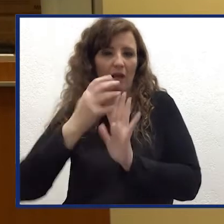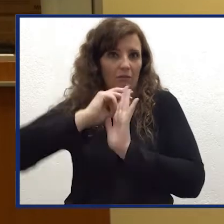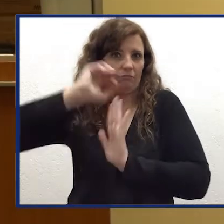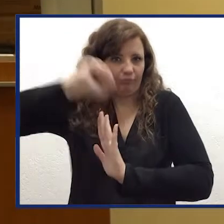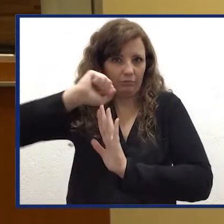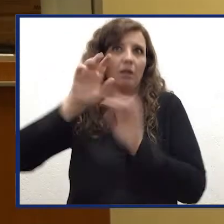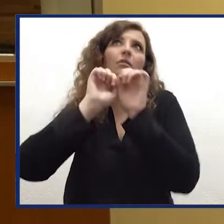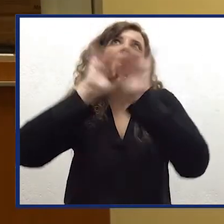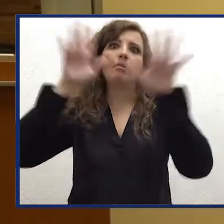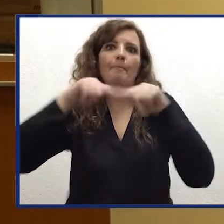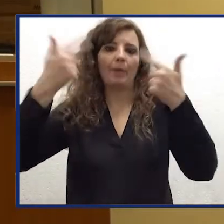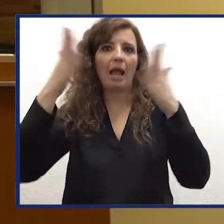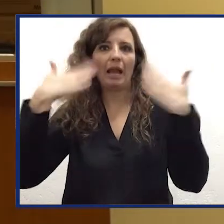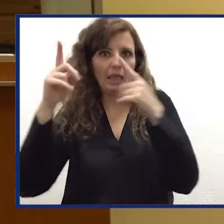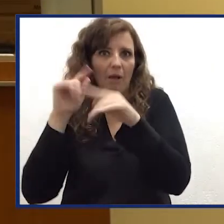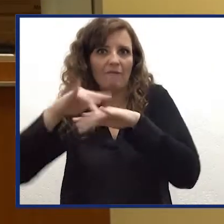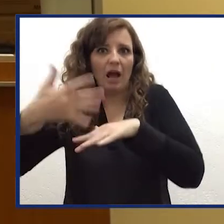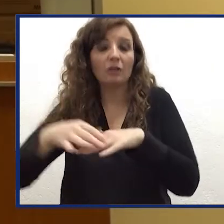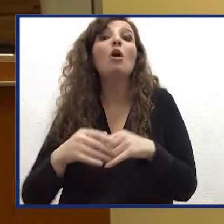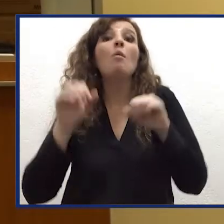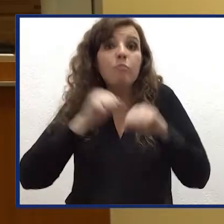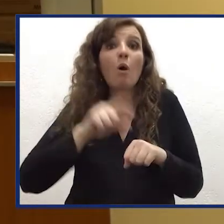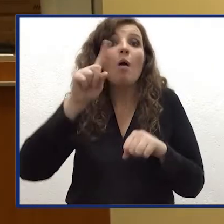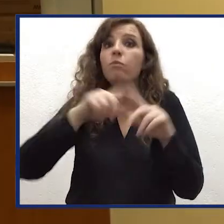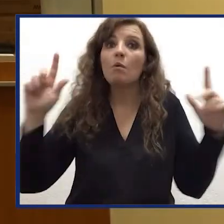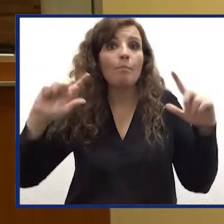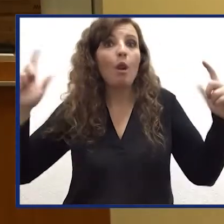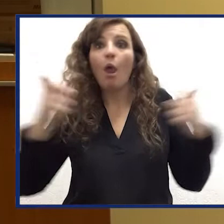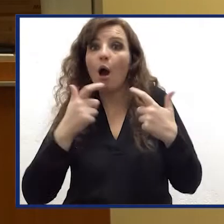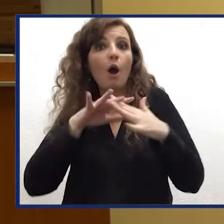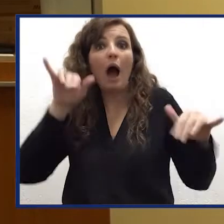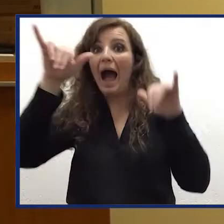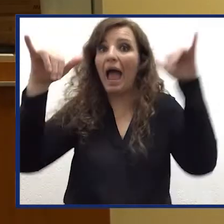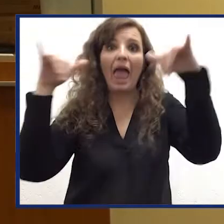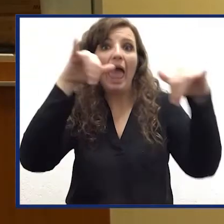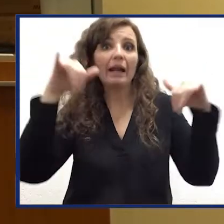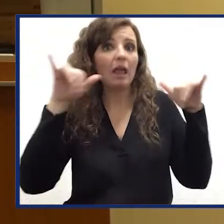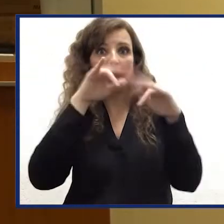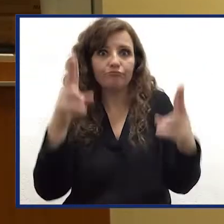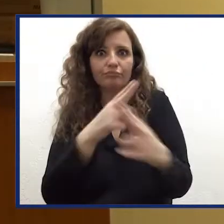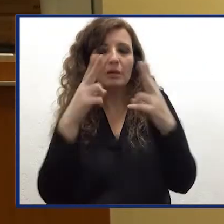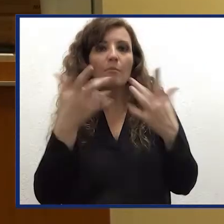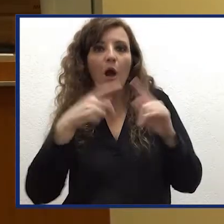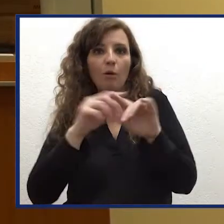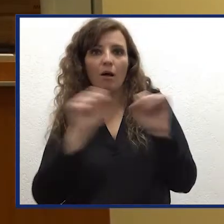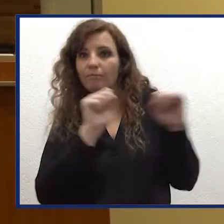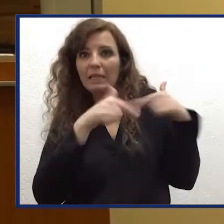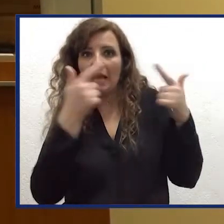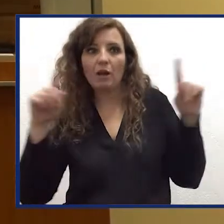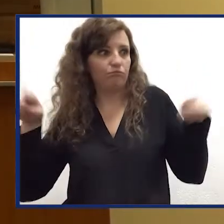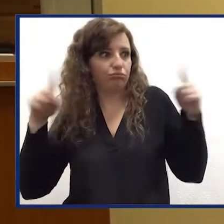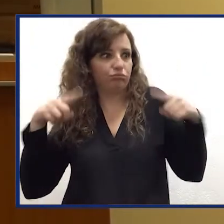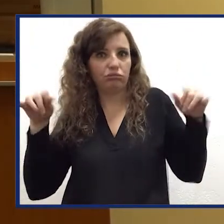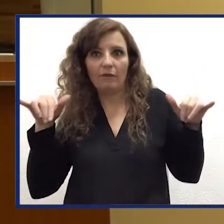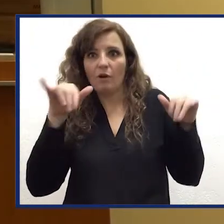può determinare un blocco del traffico aereo a causa dei danni che possono essere provocati per esempio alle turbine